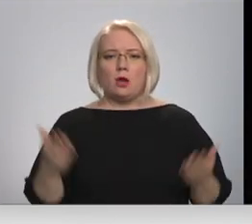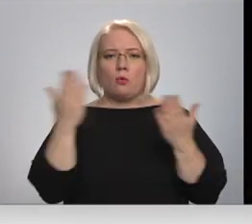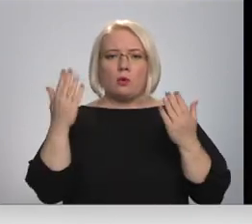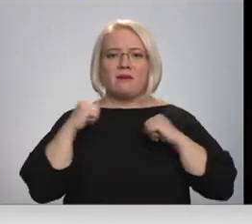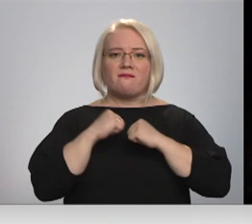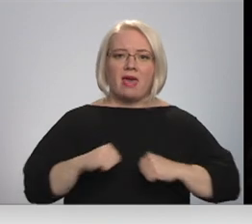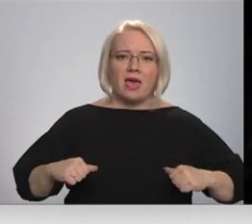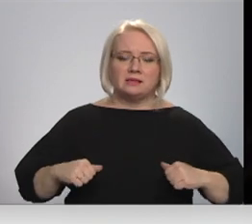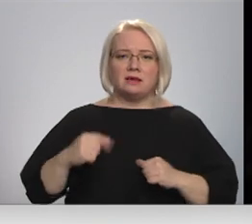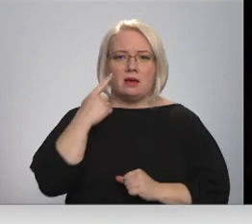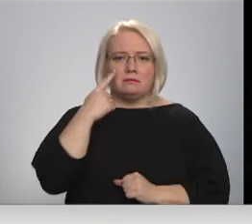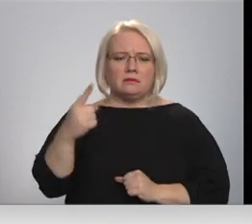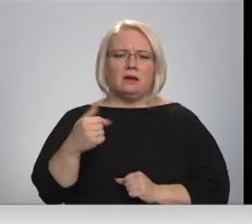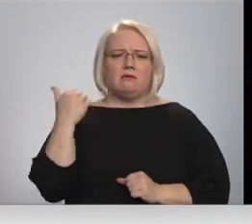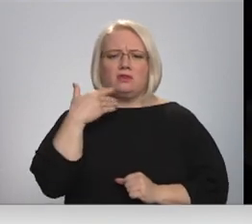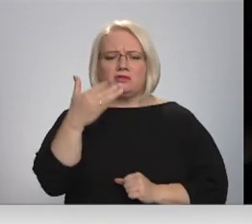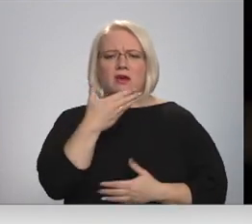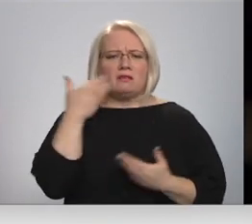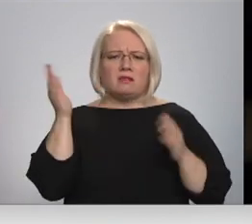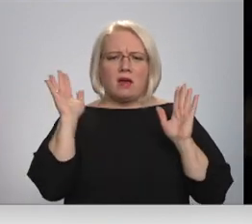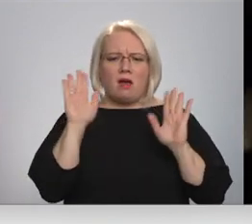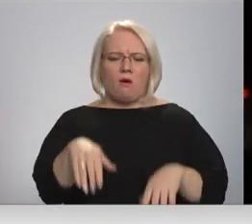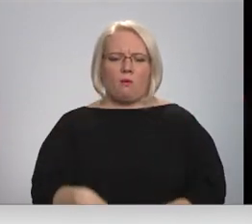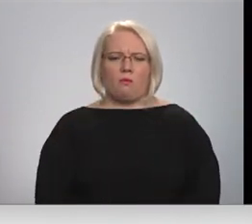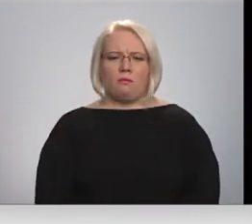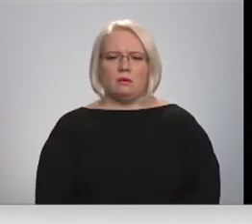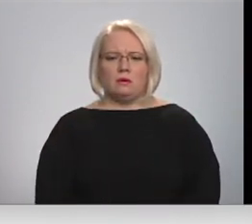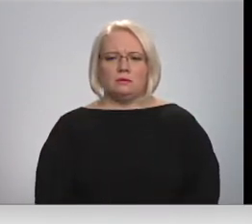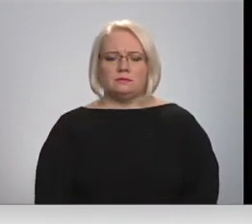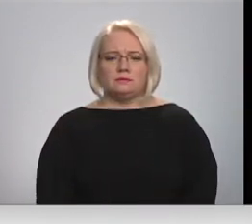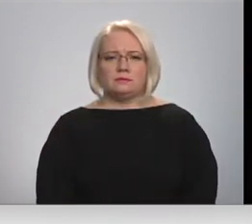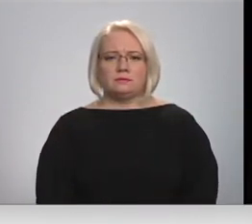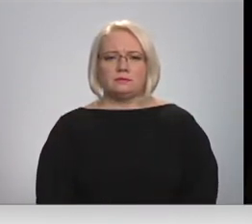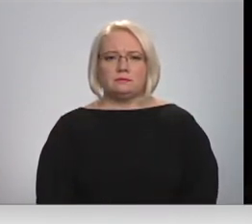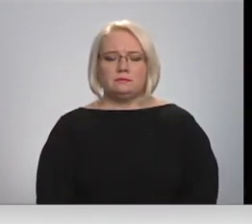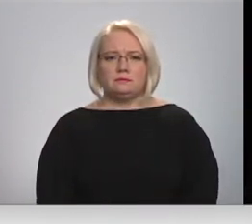gaisa atstarojuši elementi? Nau, bija flashlights. Jā, ielikt telefonu.